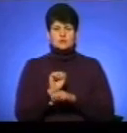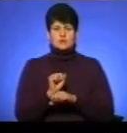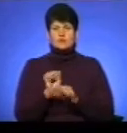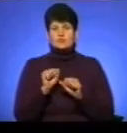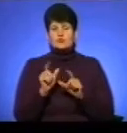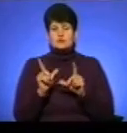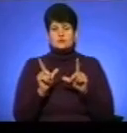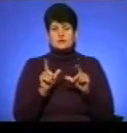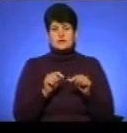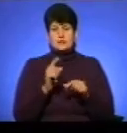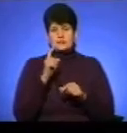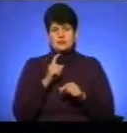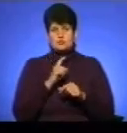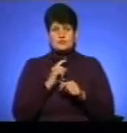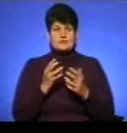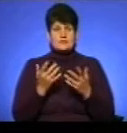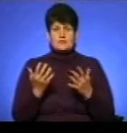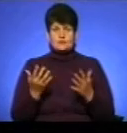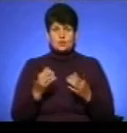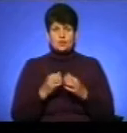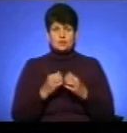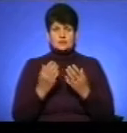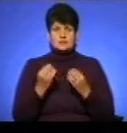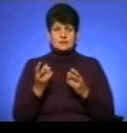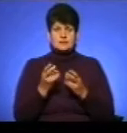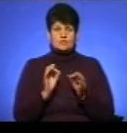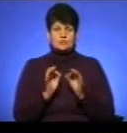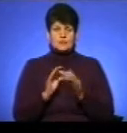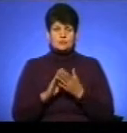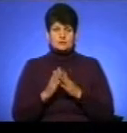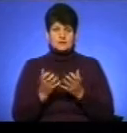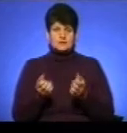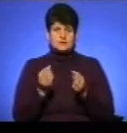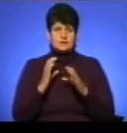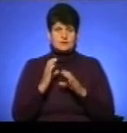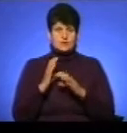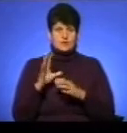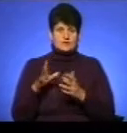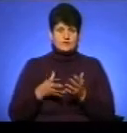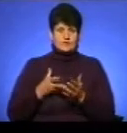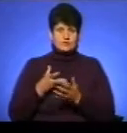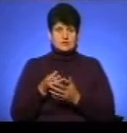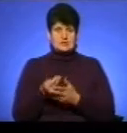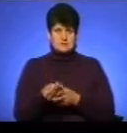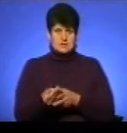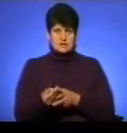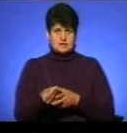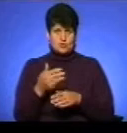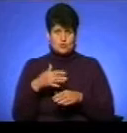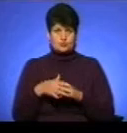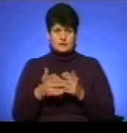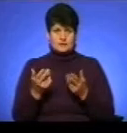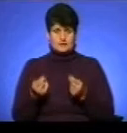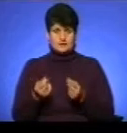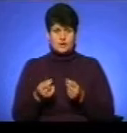'їхати незрозуміла кількість. Крім того, що треба в належному стані отримати автобус, всім все заплатити, розумієте, так?